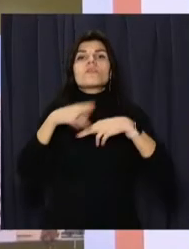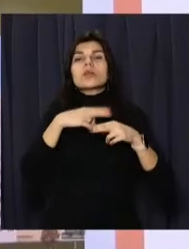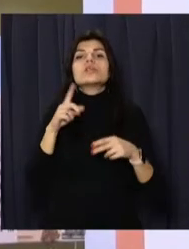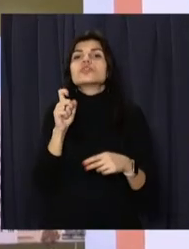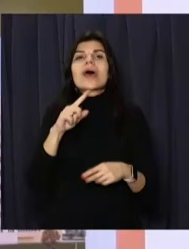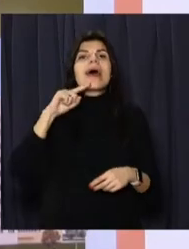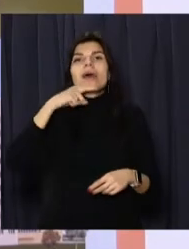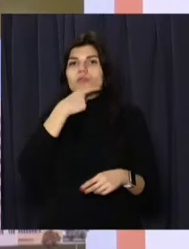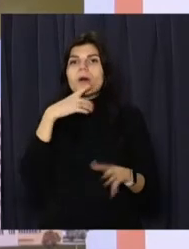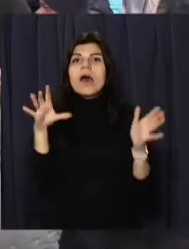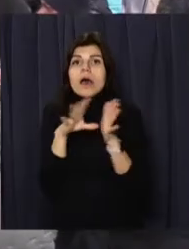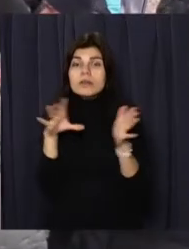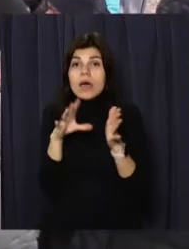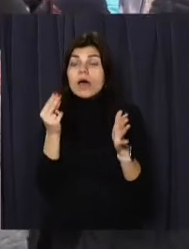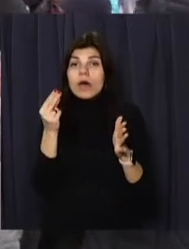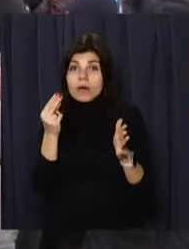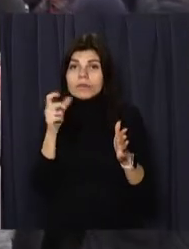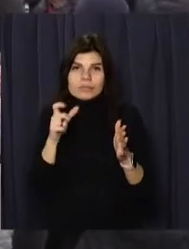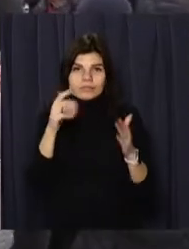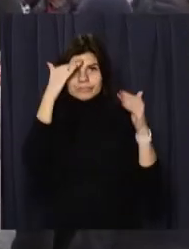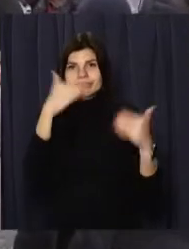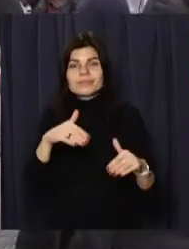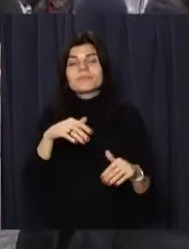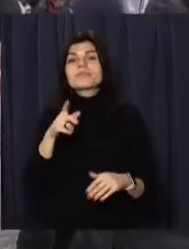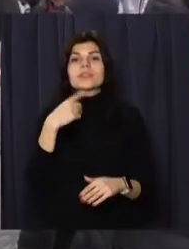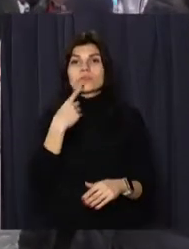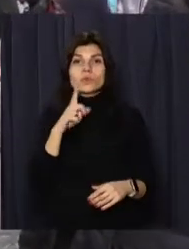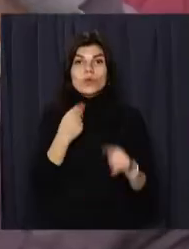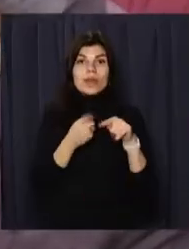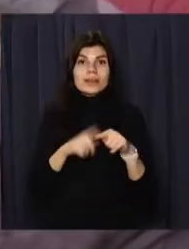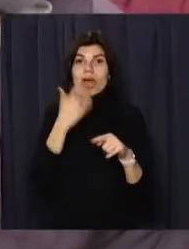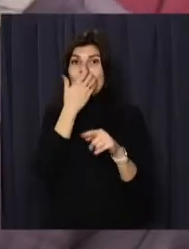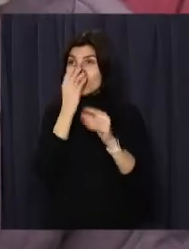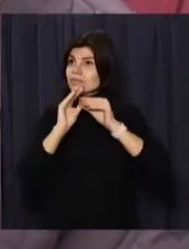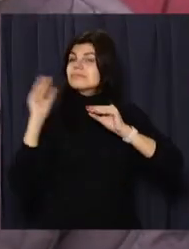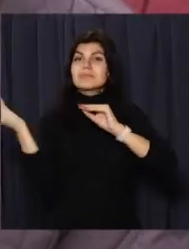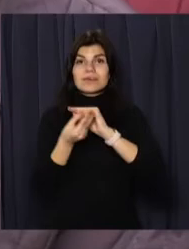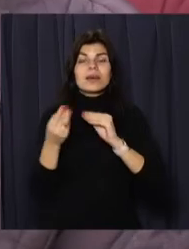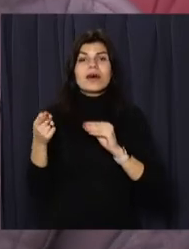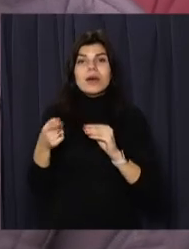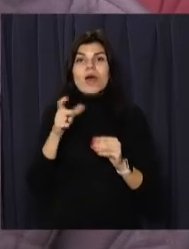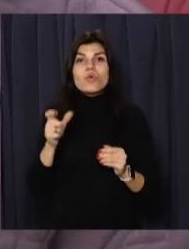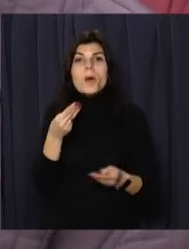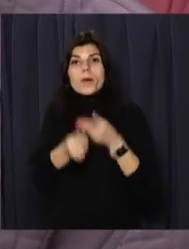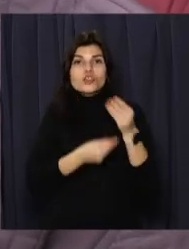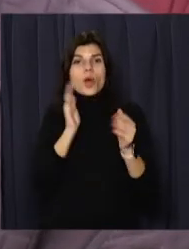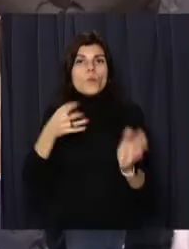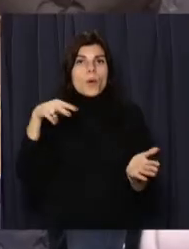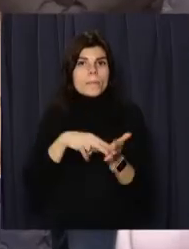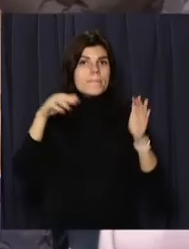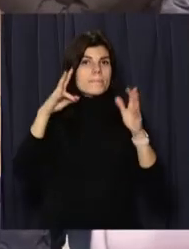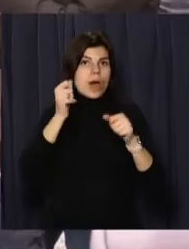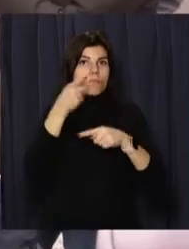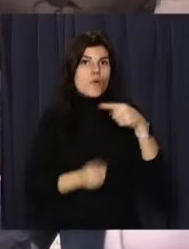рахунок економії енергоресурсів. Експерти кажуть, завдяки тепломодернізації платіжки мешканців зменшаться наполовину.